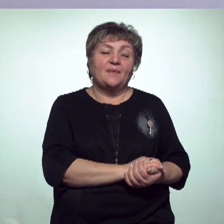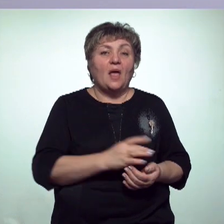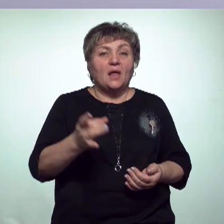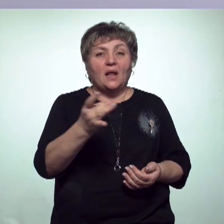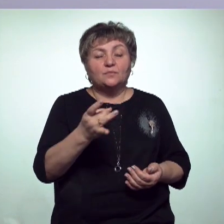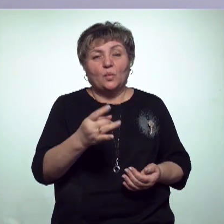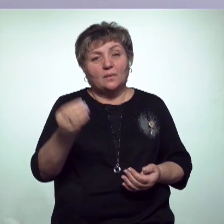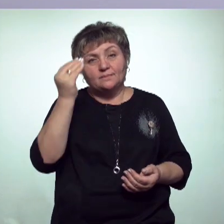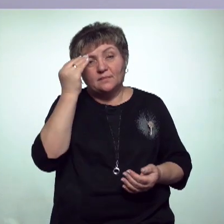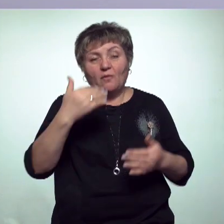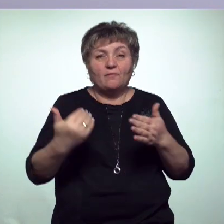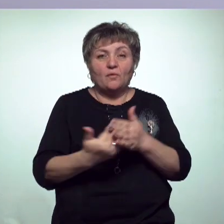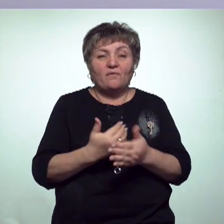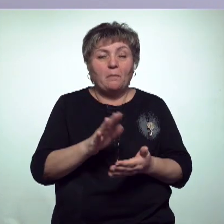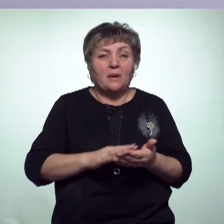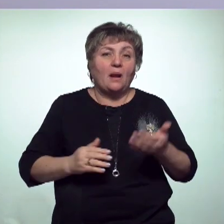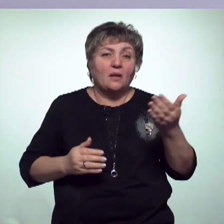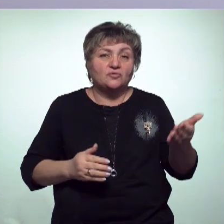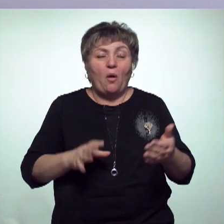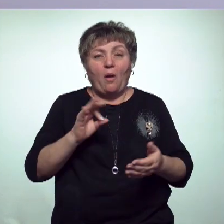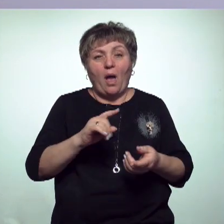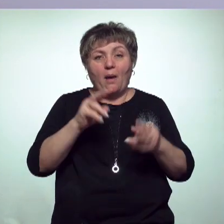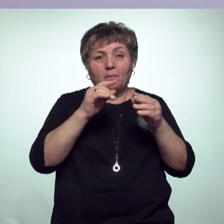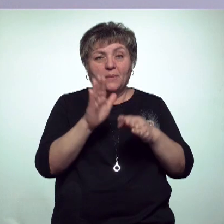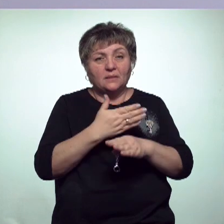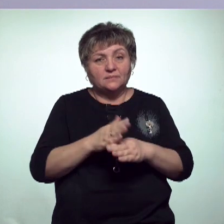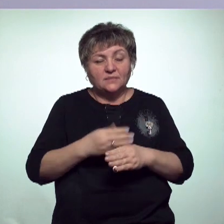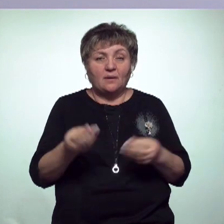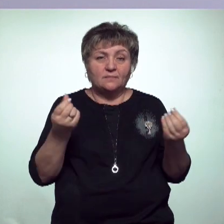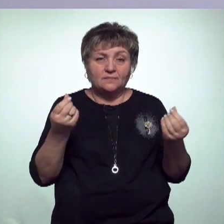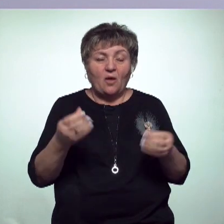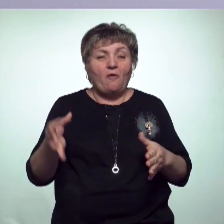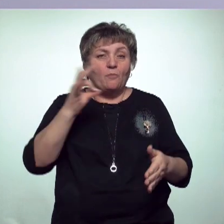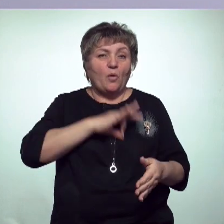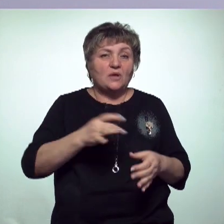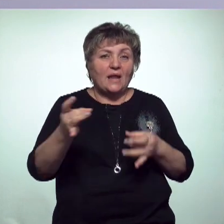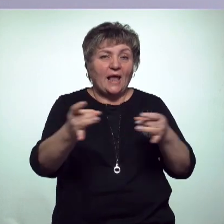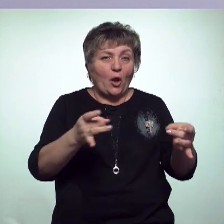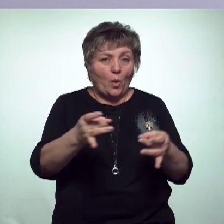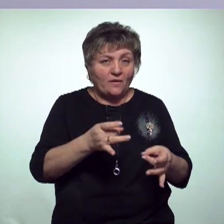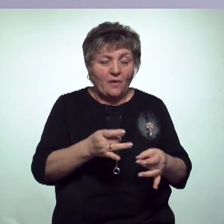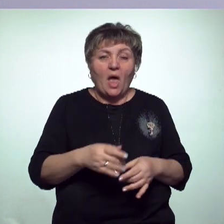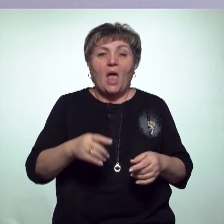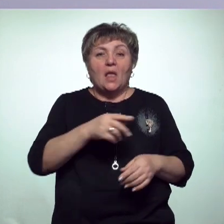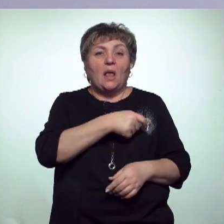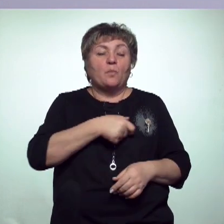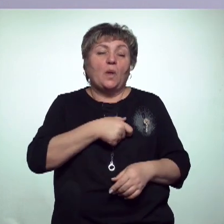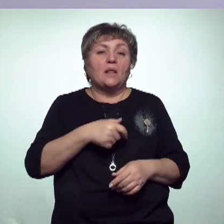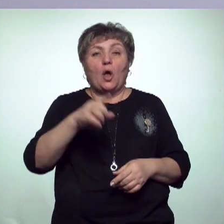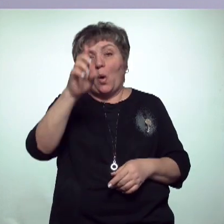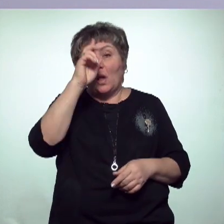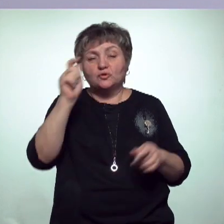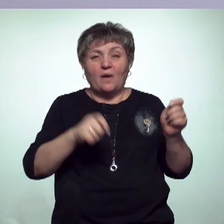Республика намерена вновь выйти с предложением о переспределении средств в пользу регионов. Об этом депутаты госсовета сообщили